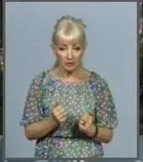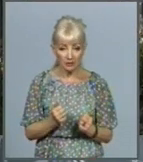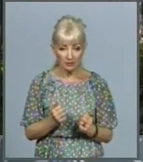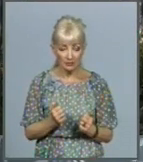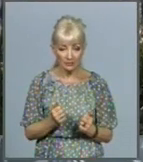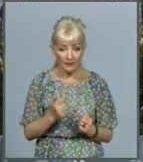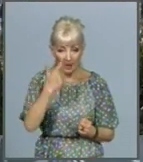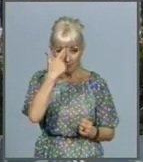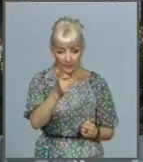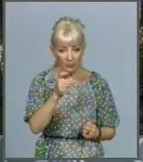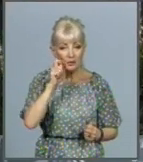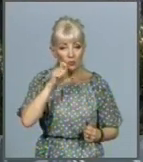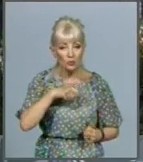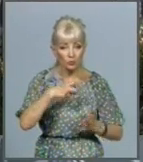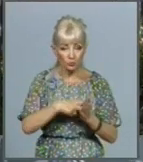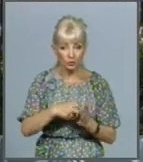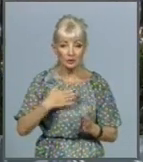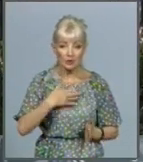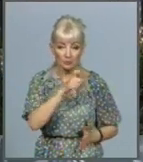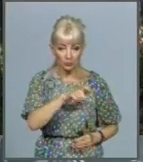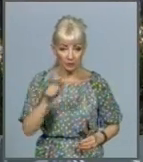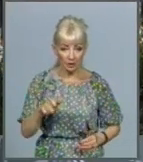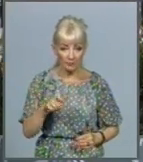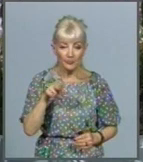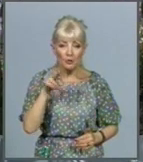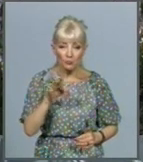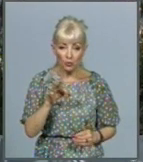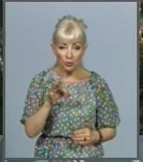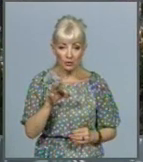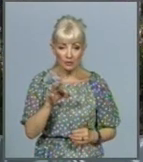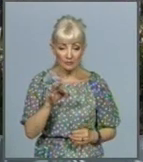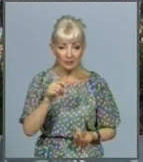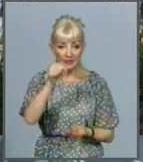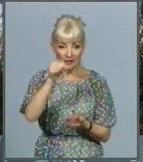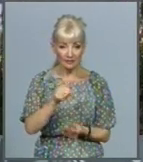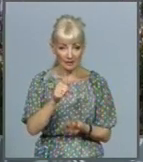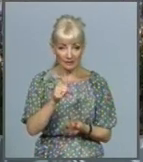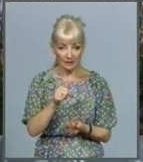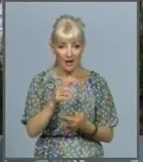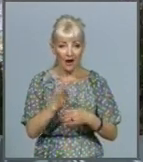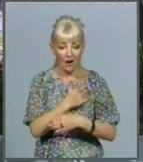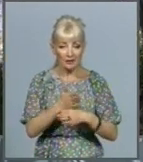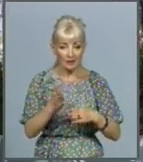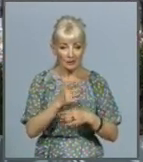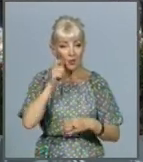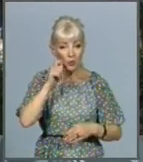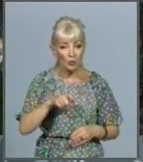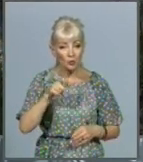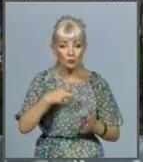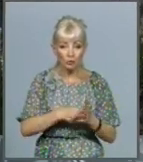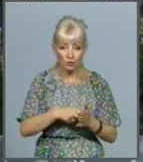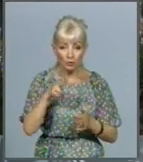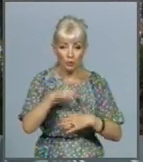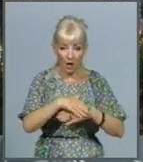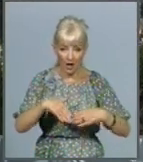Укрпочти нашими абонентами по відповідних відділеннях Укрпочти за адресами мешкання абонентів,